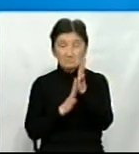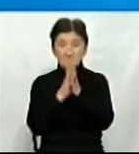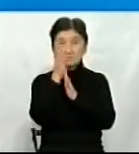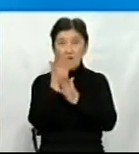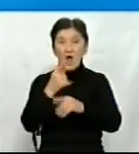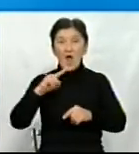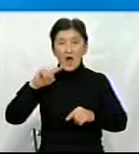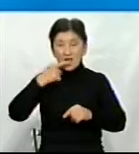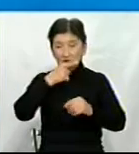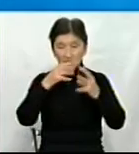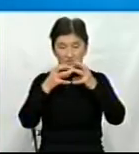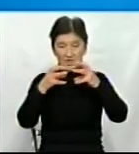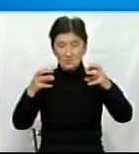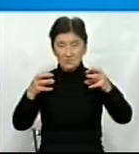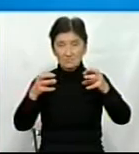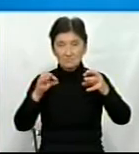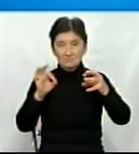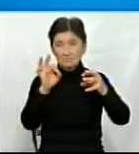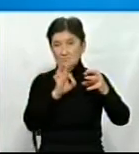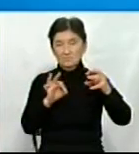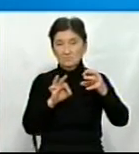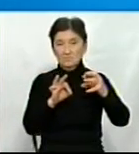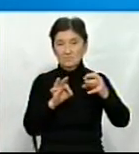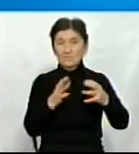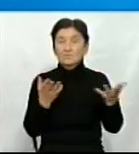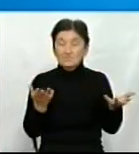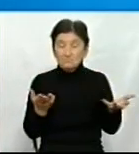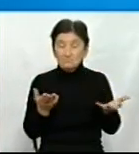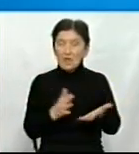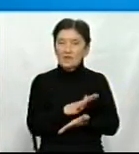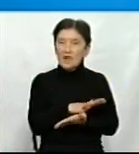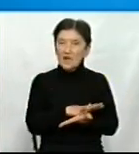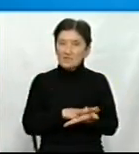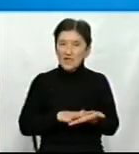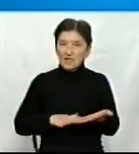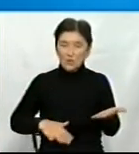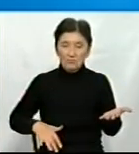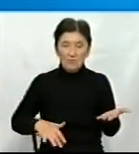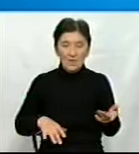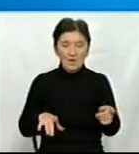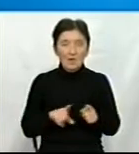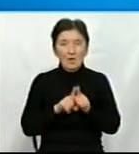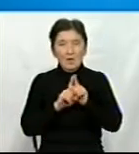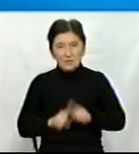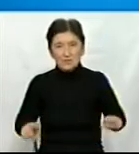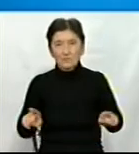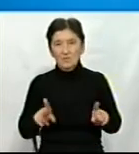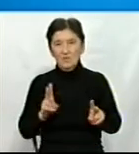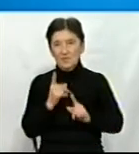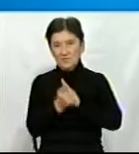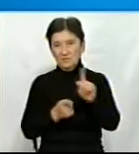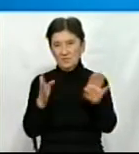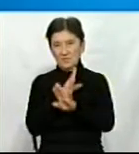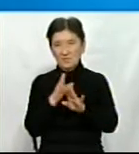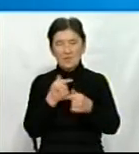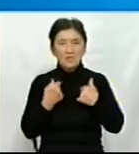ньому вже не налилося. І це було наслідком саме, ну скажімо, такого екстремального відношення до сівозміни. Що нам не